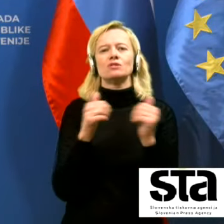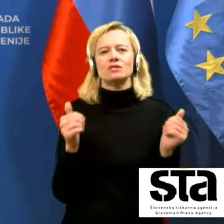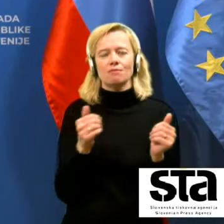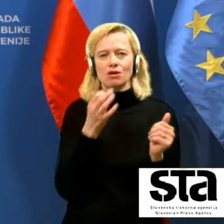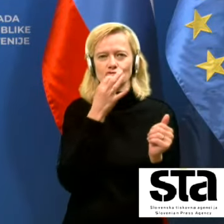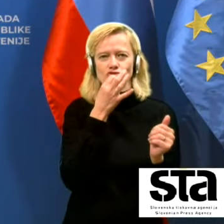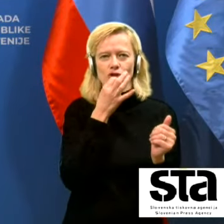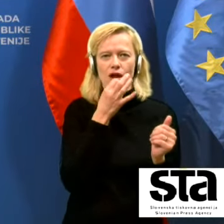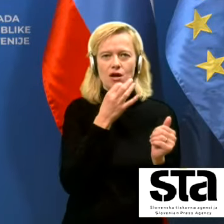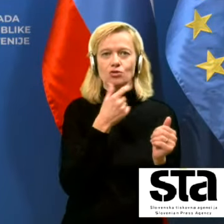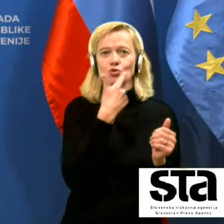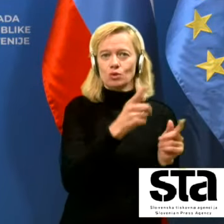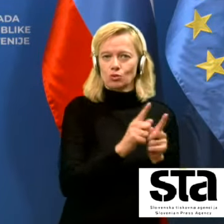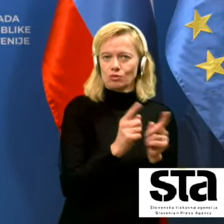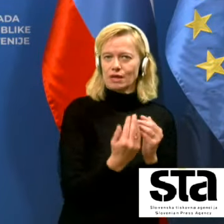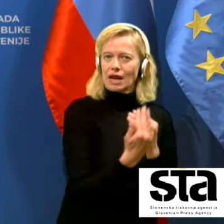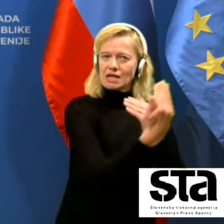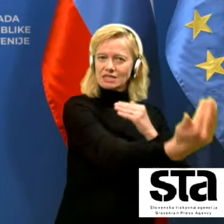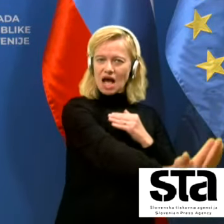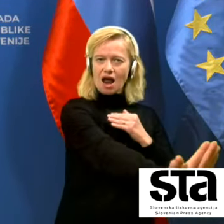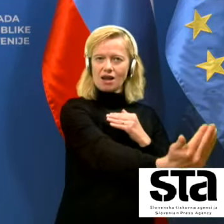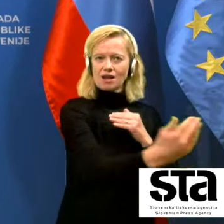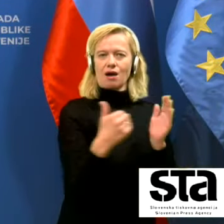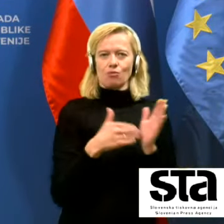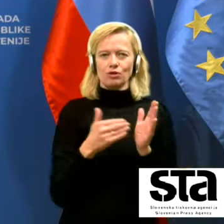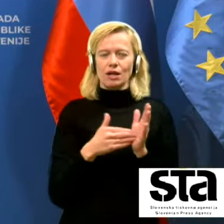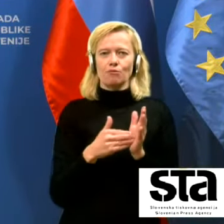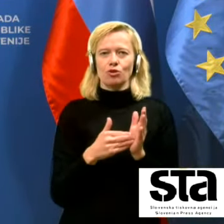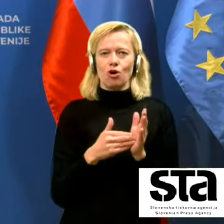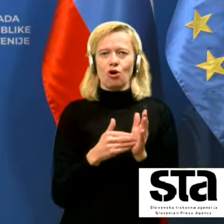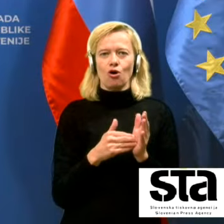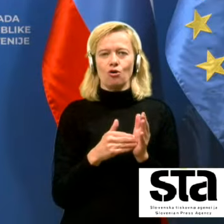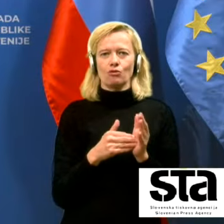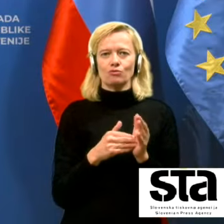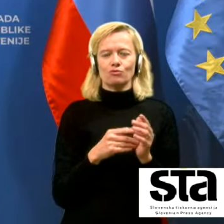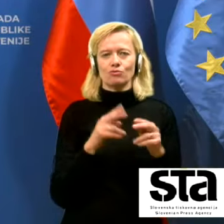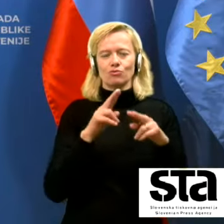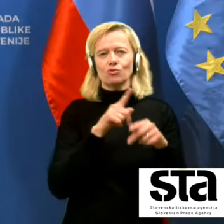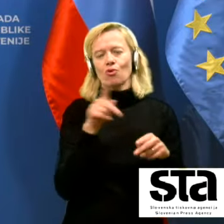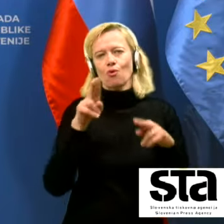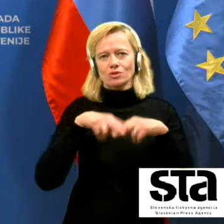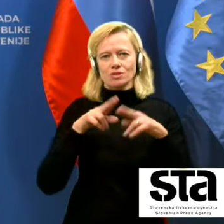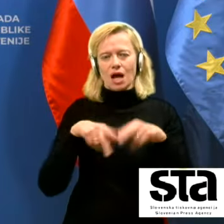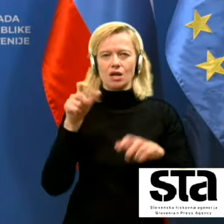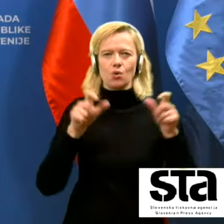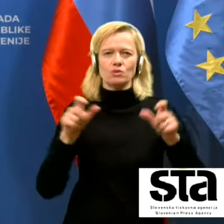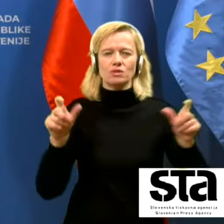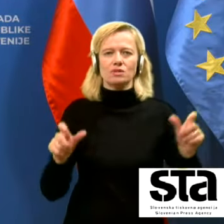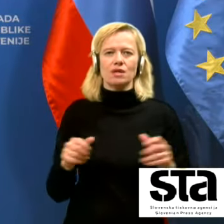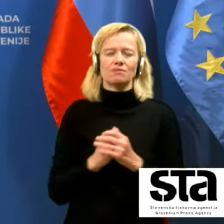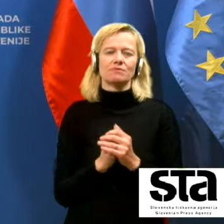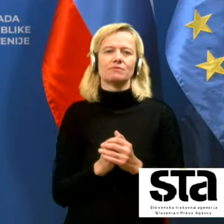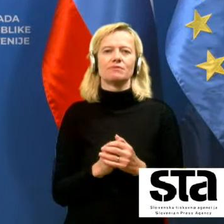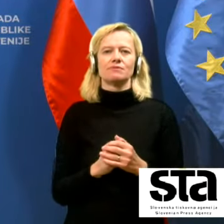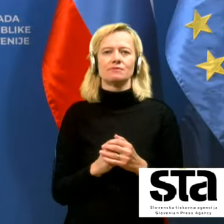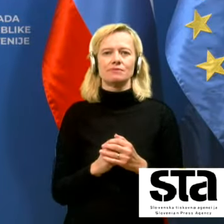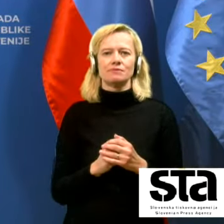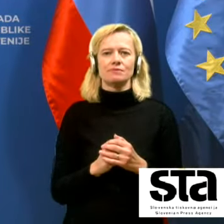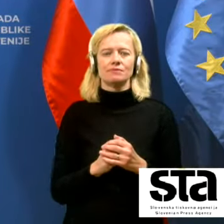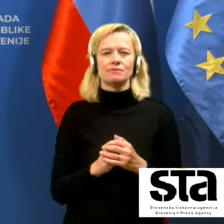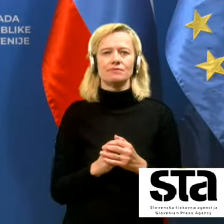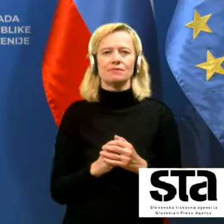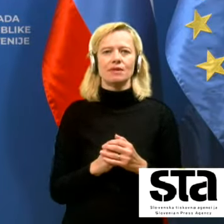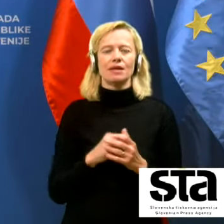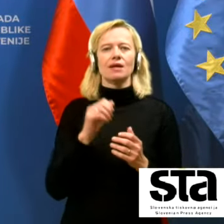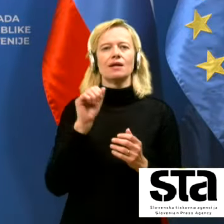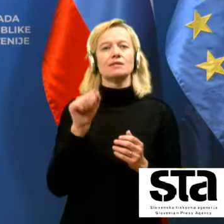tisto potrebno razdalje oz. distanco do ostalih oseb in zato tudi glede na